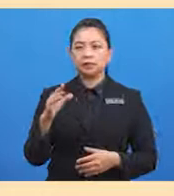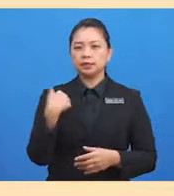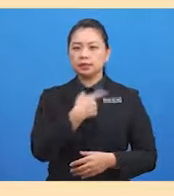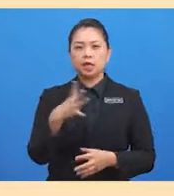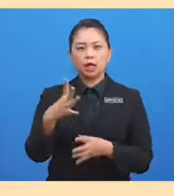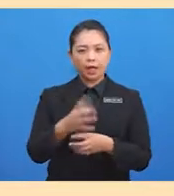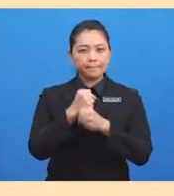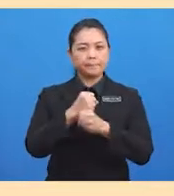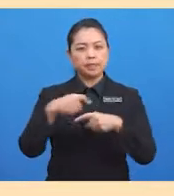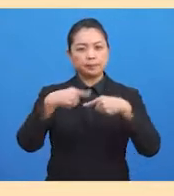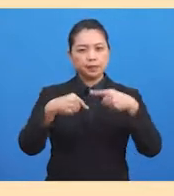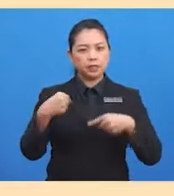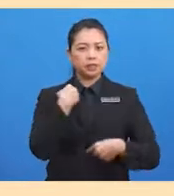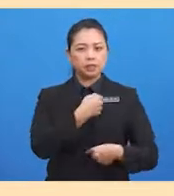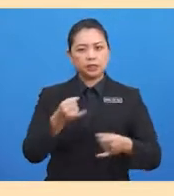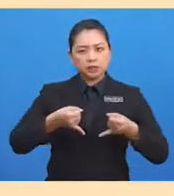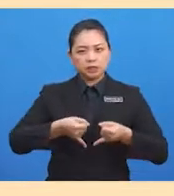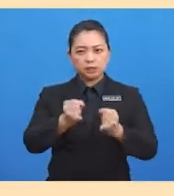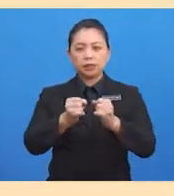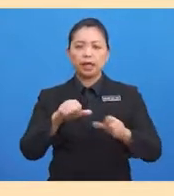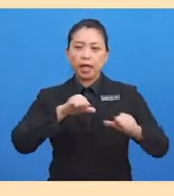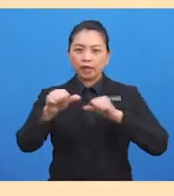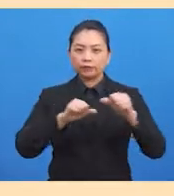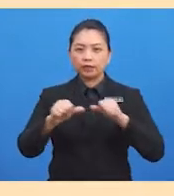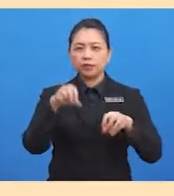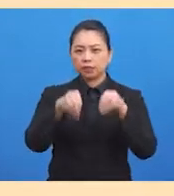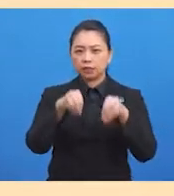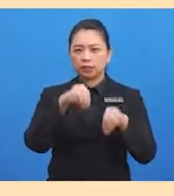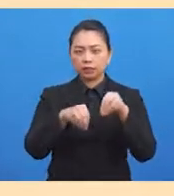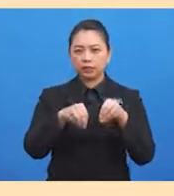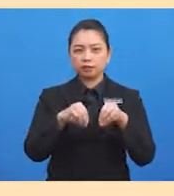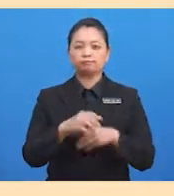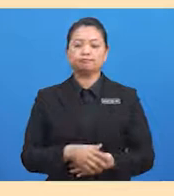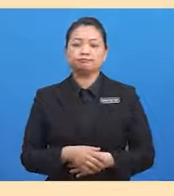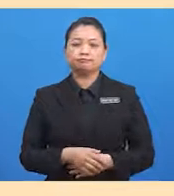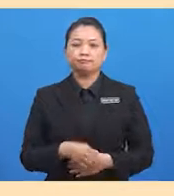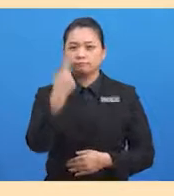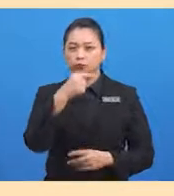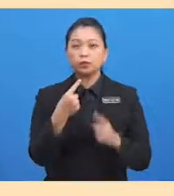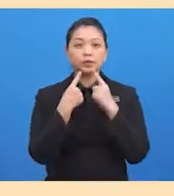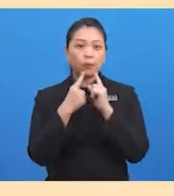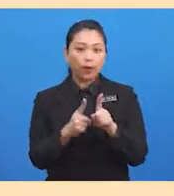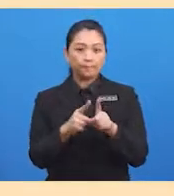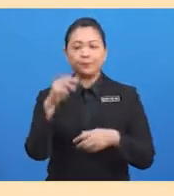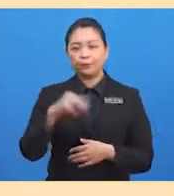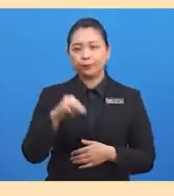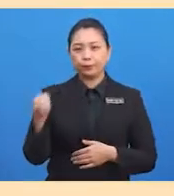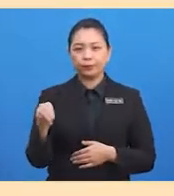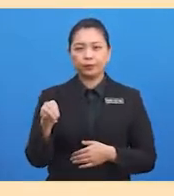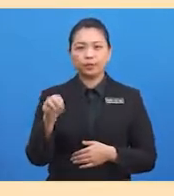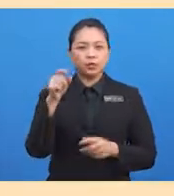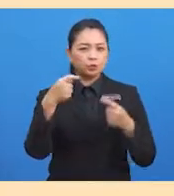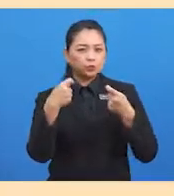menjalankan aktiviti penanaman. Untuk menjawab soalan ini, murid-murid cuba fikir dari